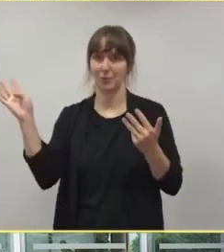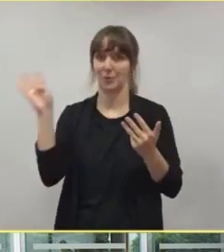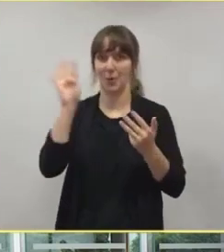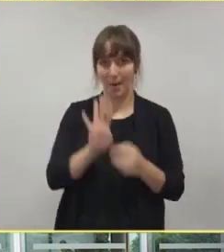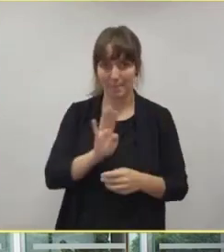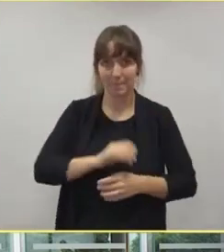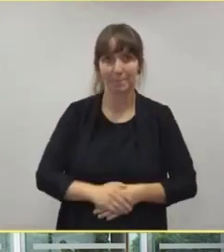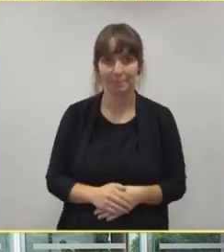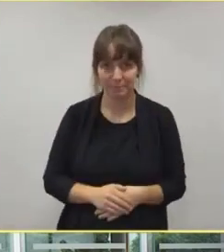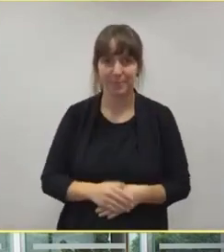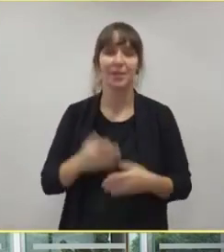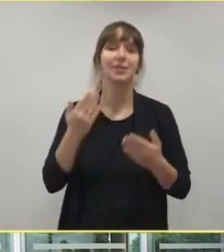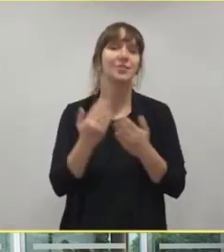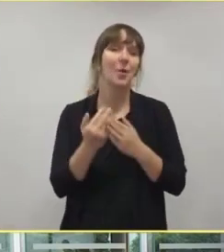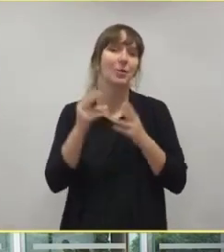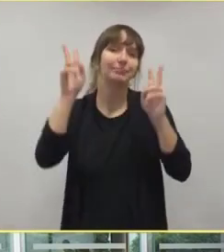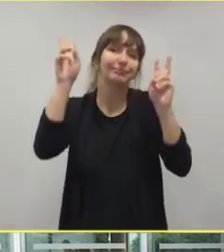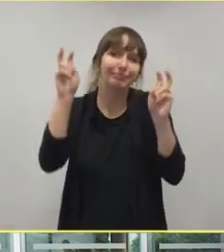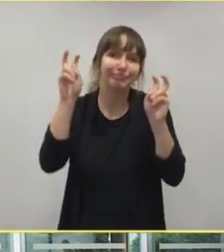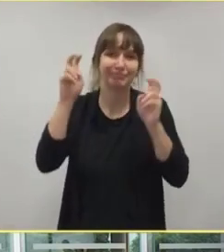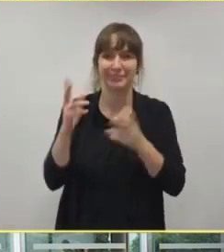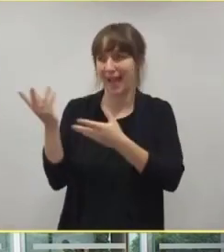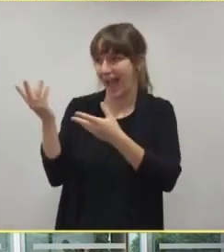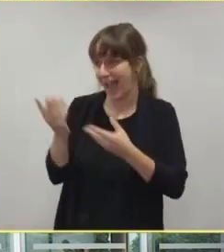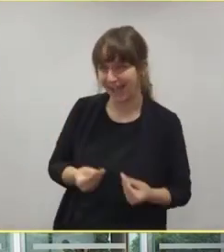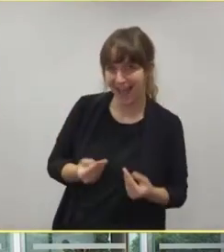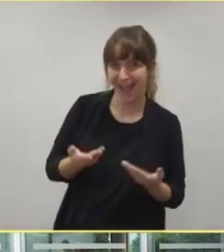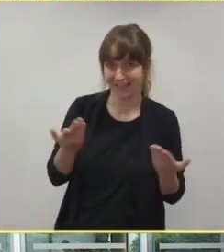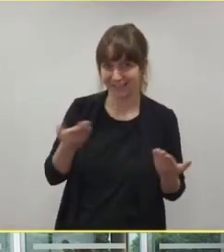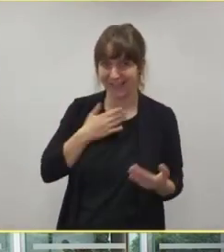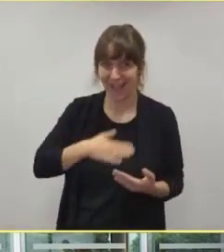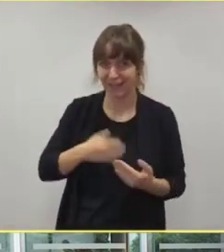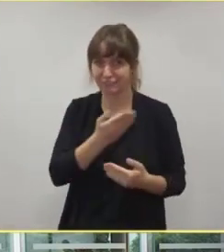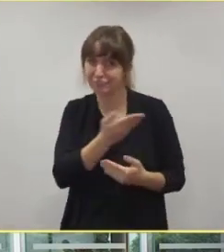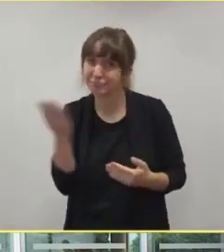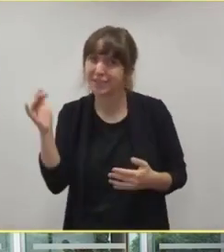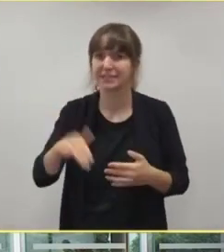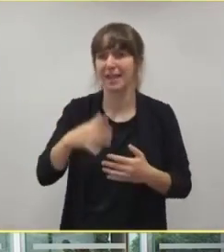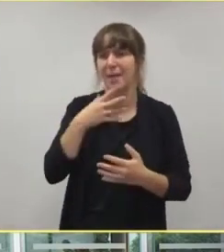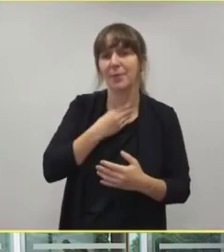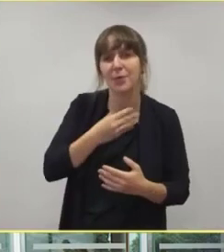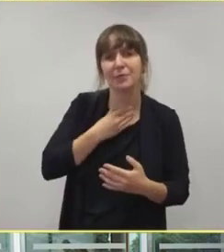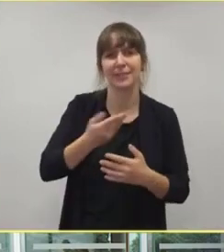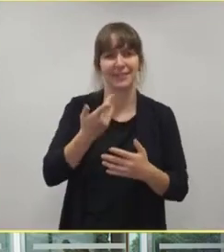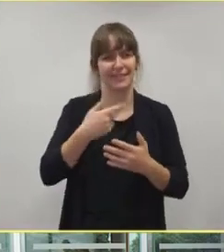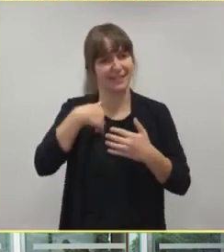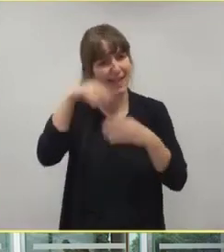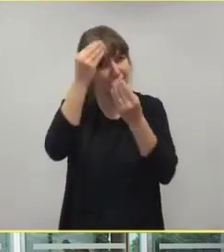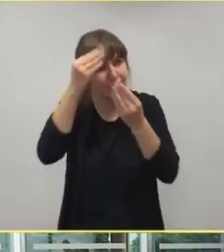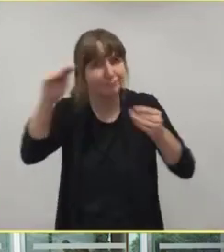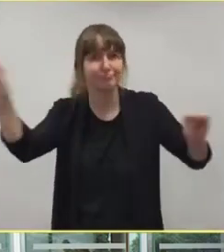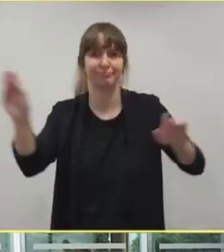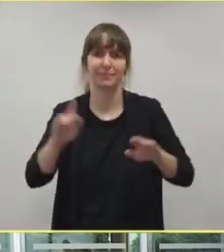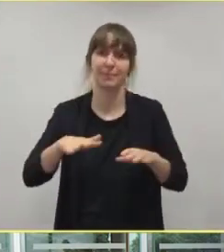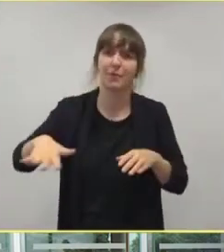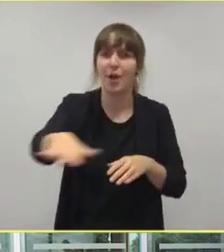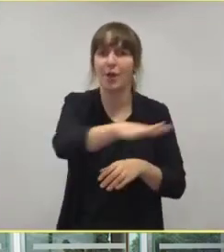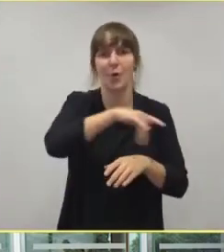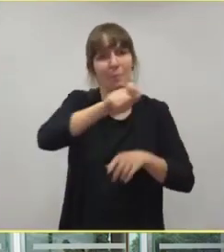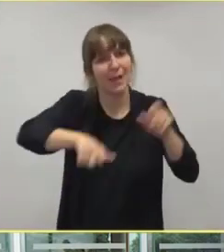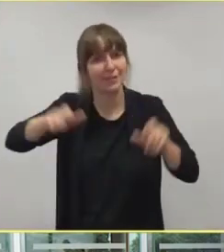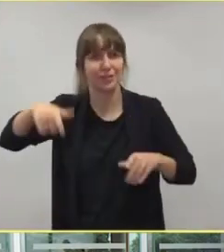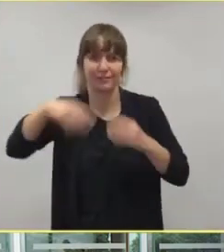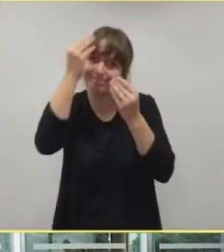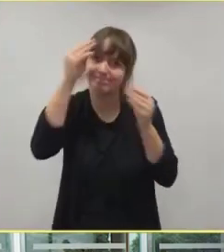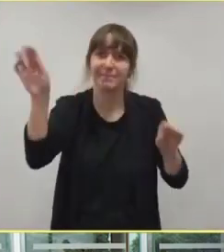Sie vorsorglich schon mal wieder ein, wenn Sie das Bedürfnis haben, die Menschen zu sensibilisieren über die Situation. Und ich